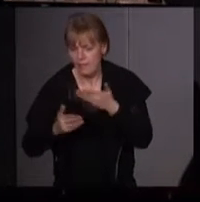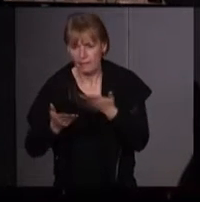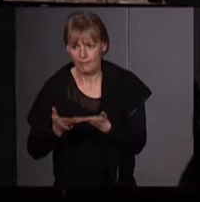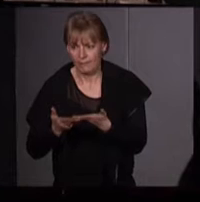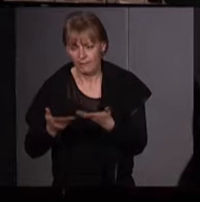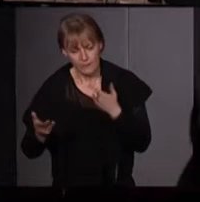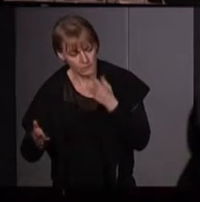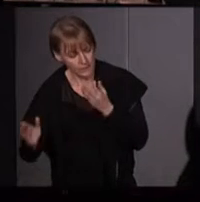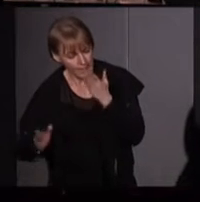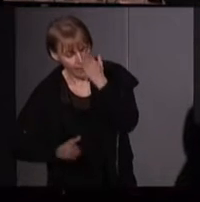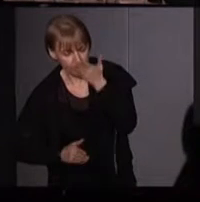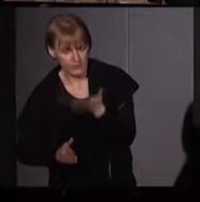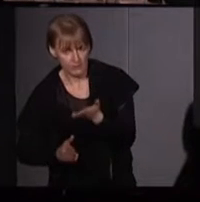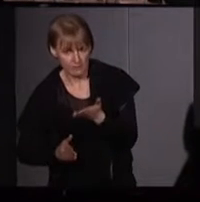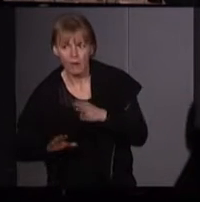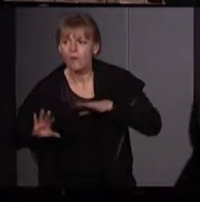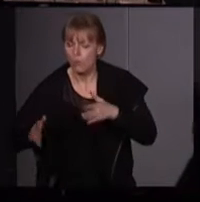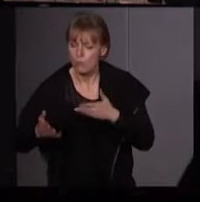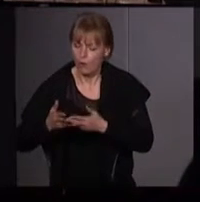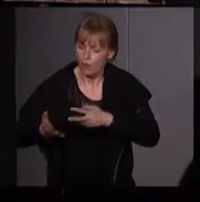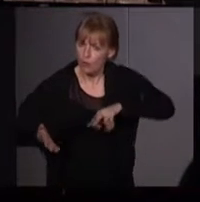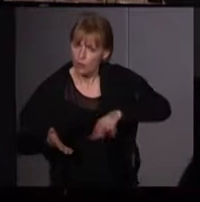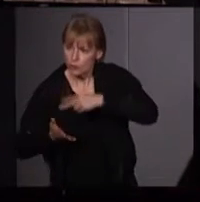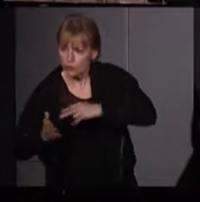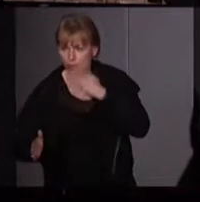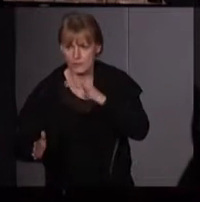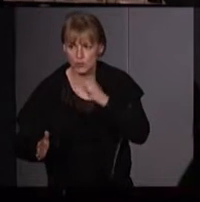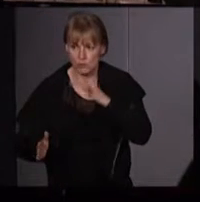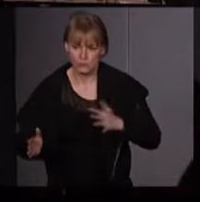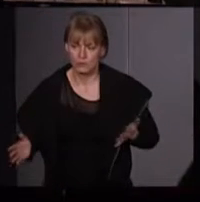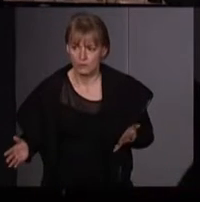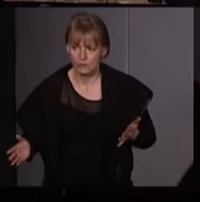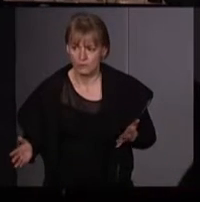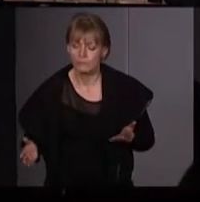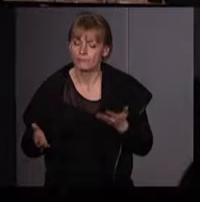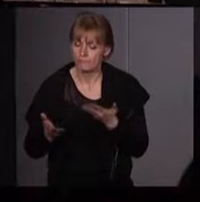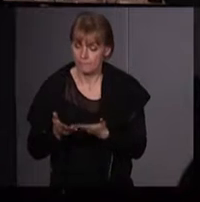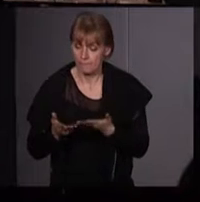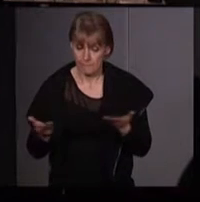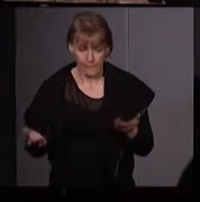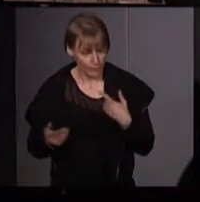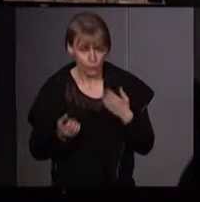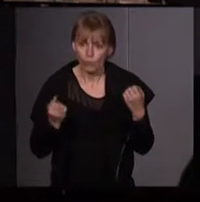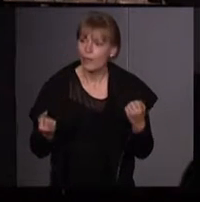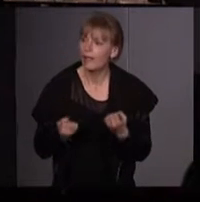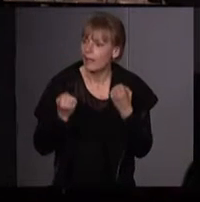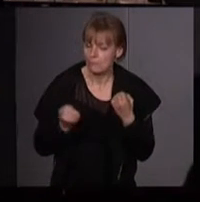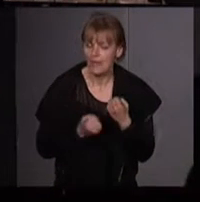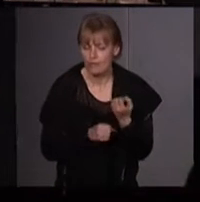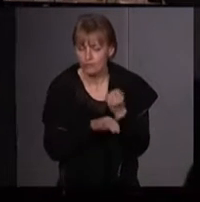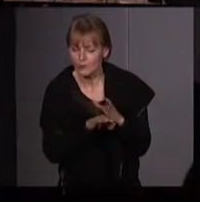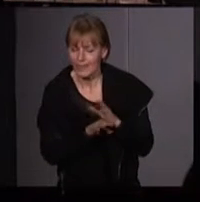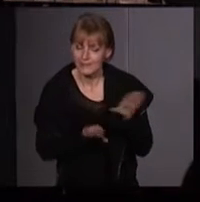cet avenir en dansant et en chantant. Et comme la presse avait été invitée, elles ne pas bêtes,